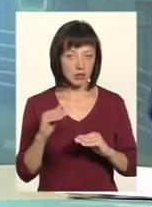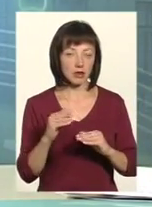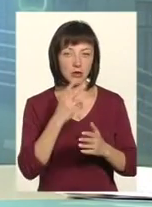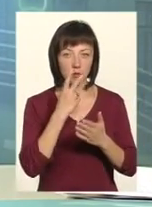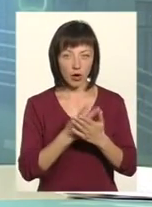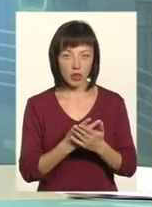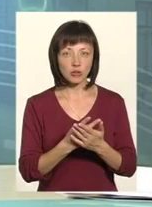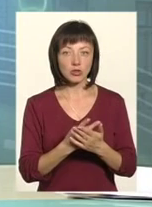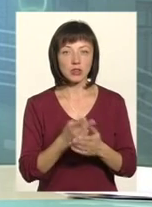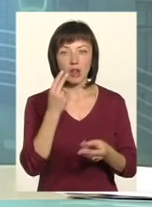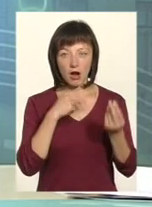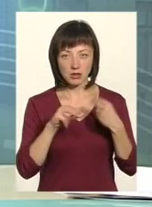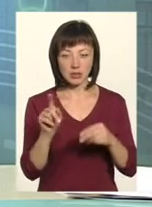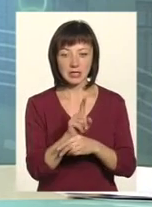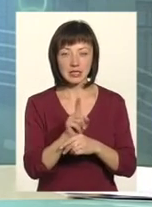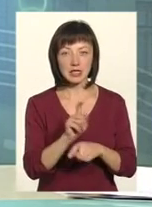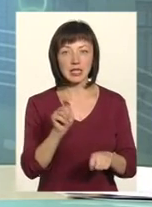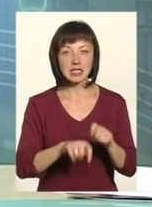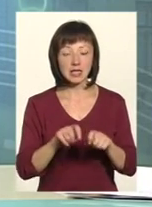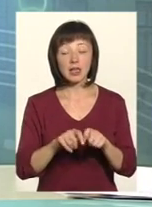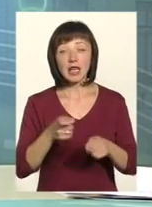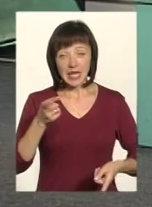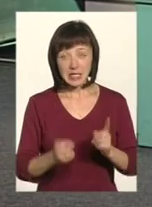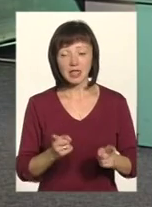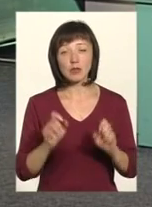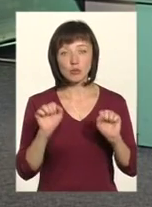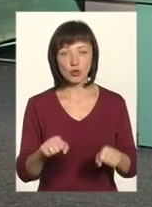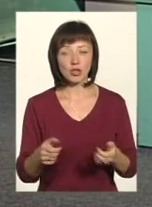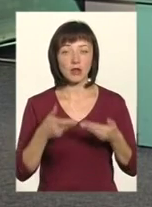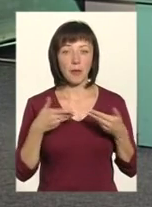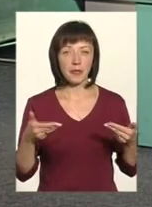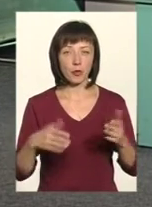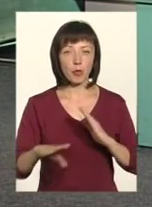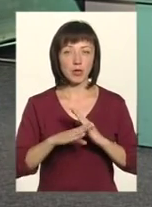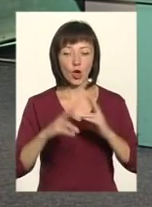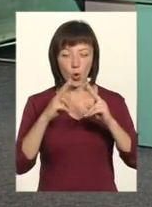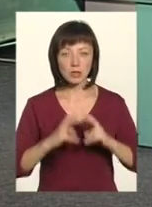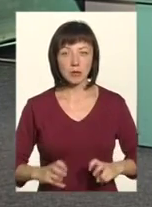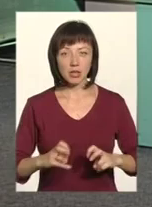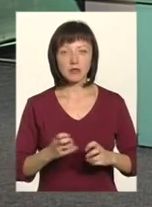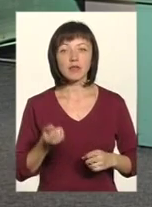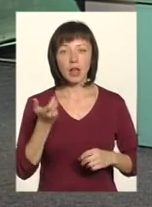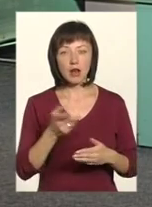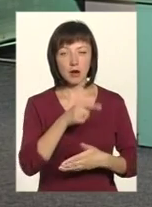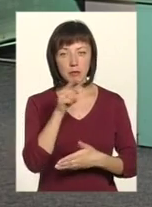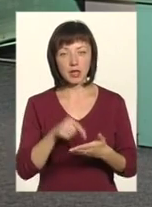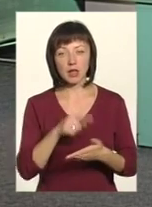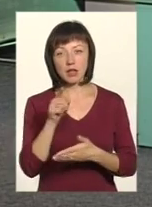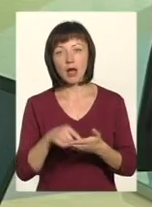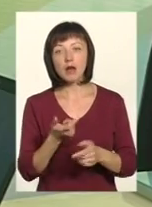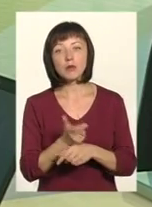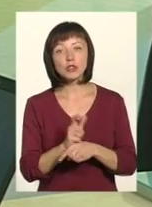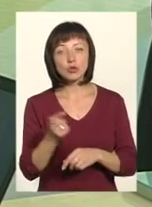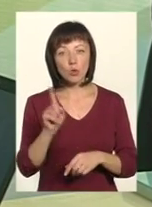є одним із найкращих критеріїв істини, і це зможе нам, знову ж таки, допомогти розібратися в декількох питаннях. Більше того,